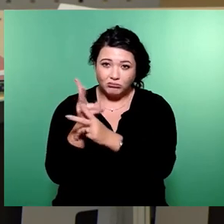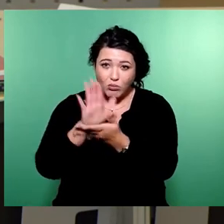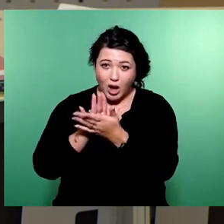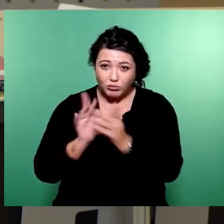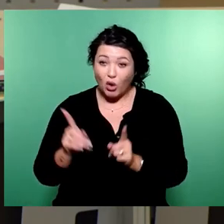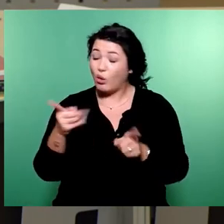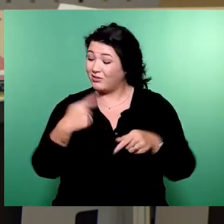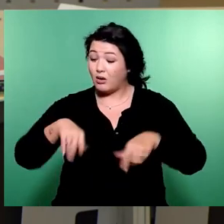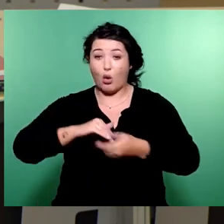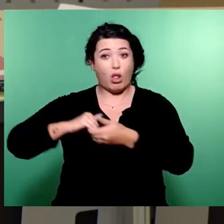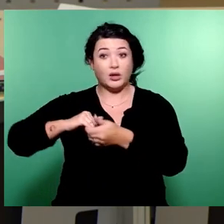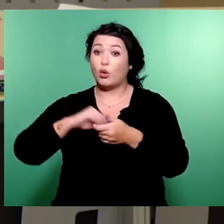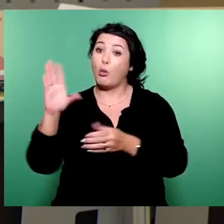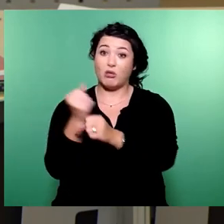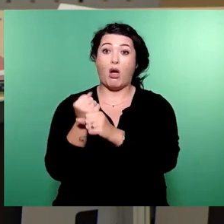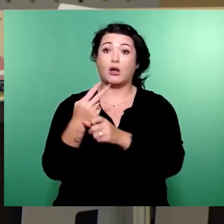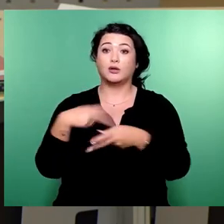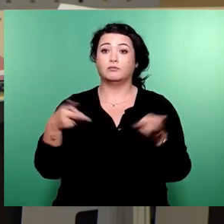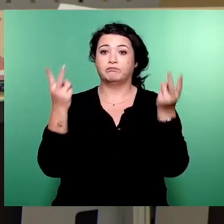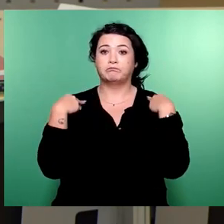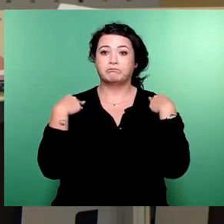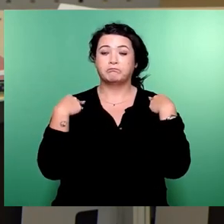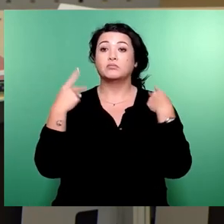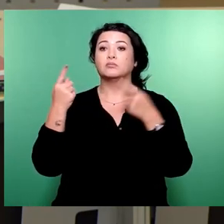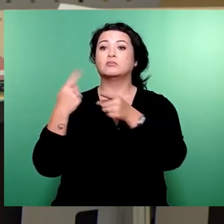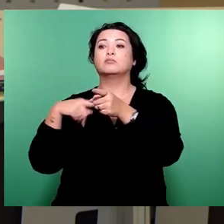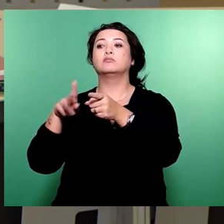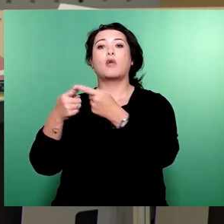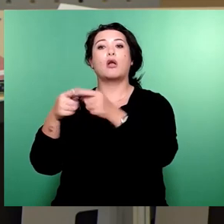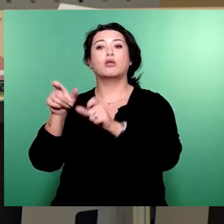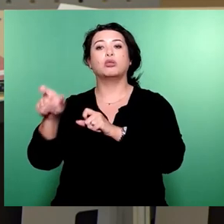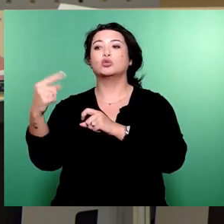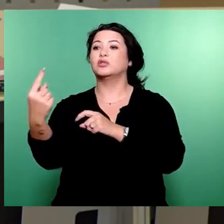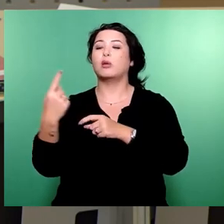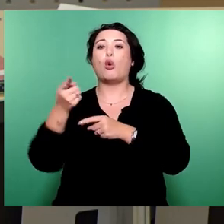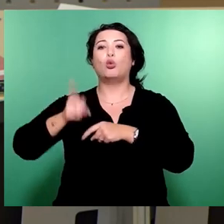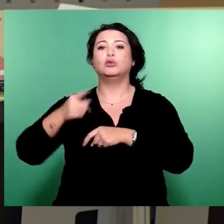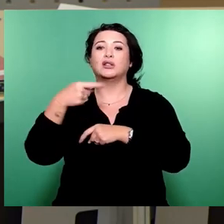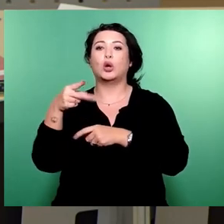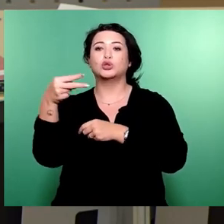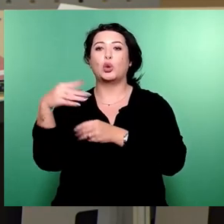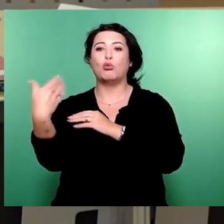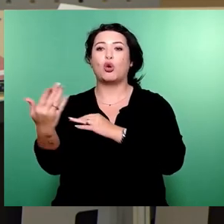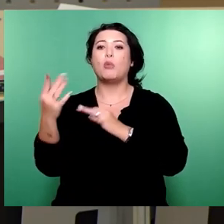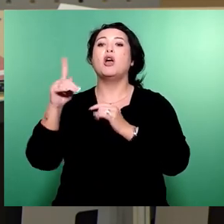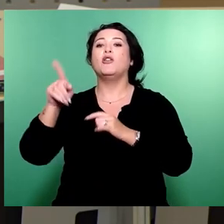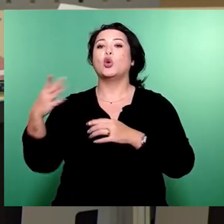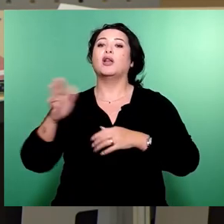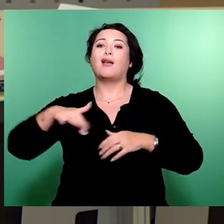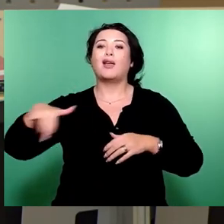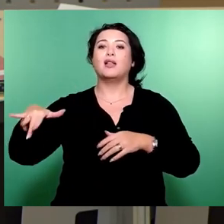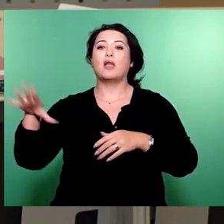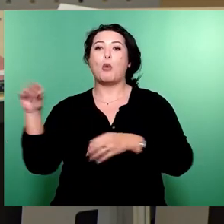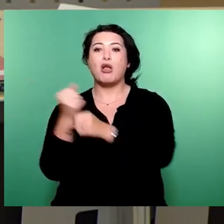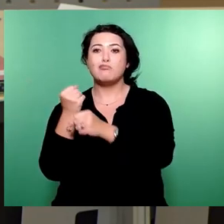Thomas Löser bekommt 100.000 Euro für die Förderung des Besuchs der Kindermitmachausstellung Alles Holz.